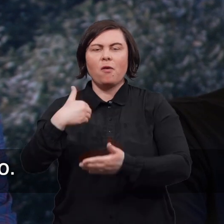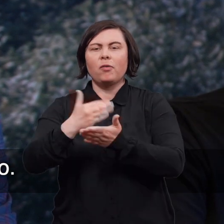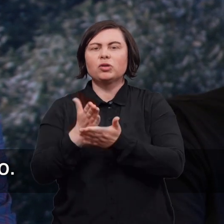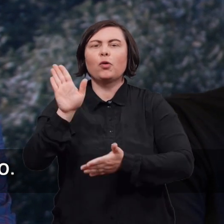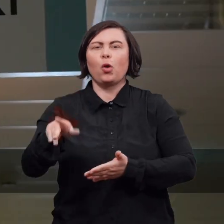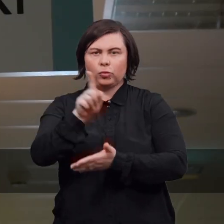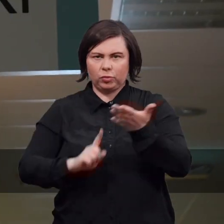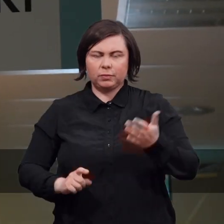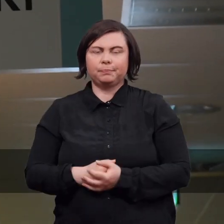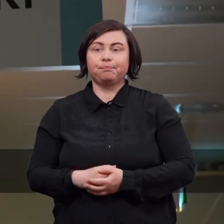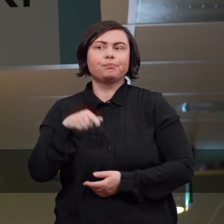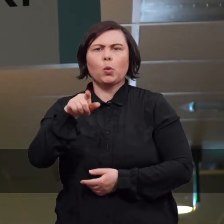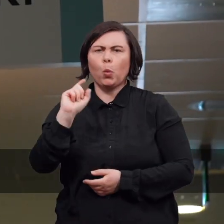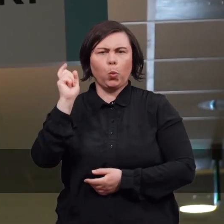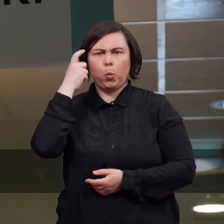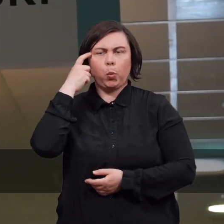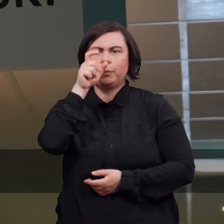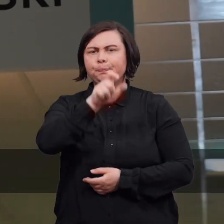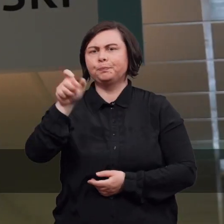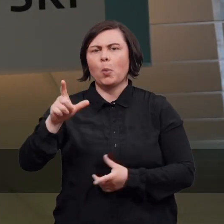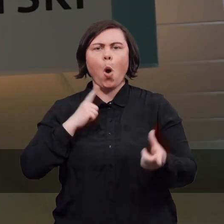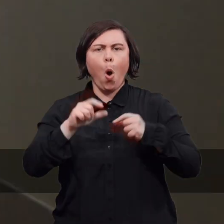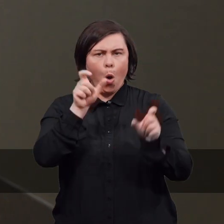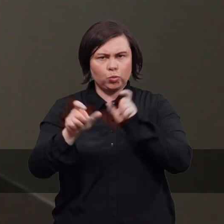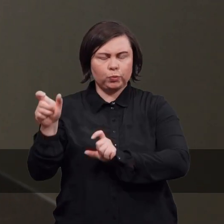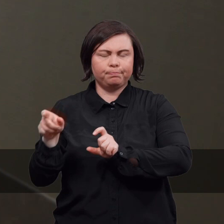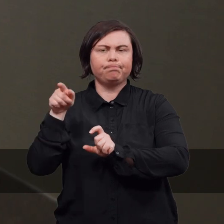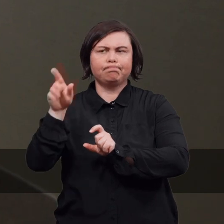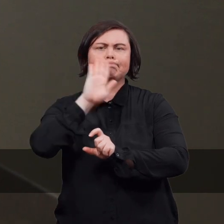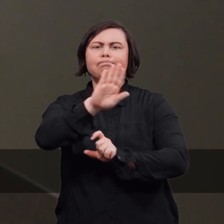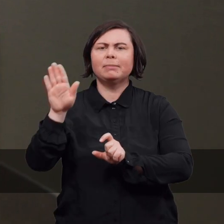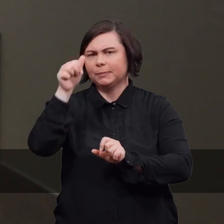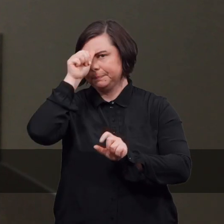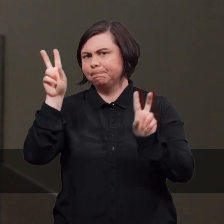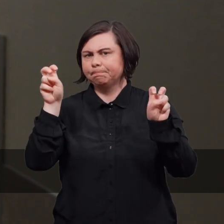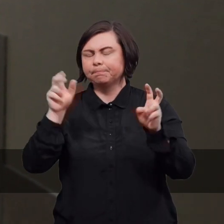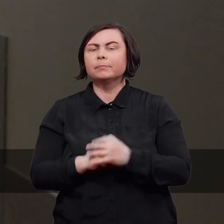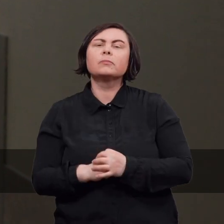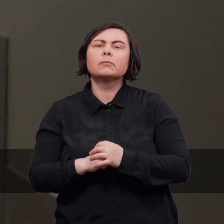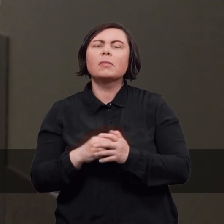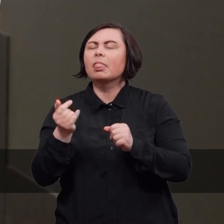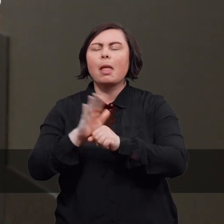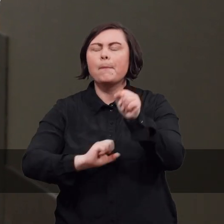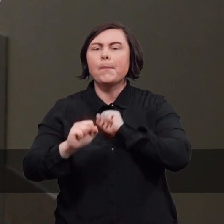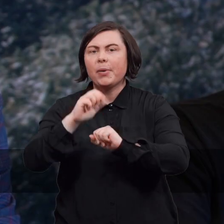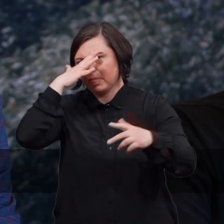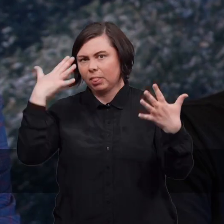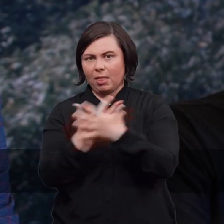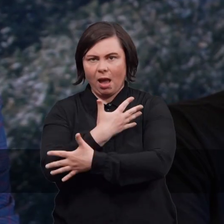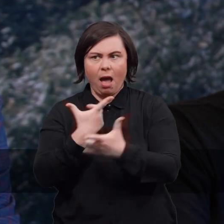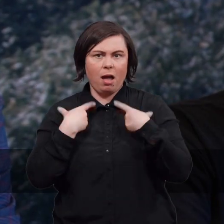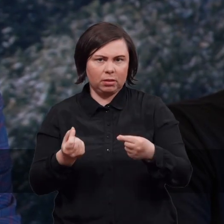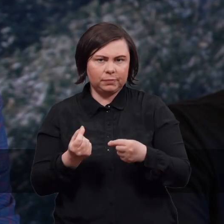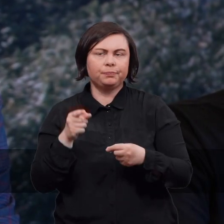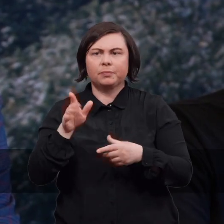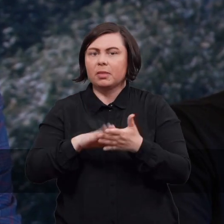dolnośląskiego. Dotyczy to osób, które doznają tzw. niepełnosprawności nagłej. To znaczy,